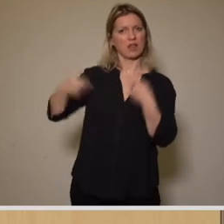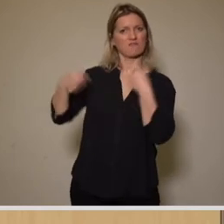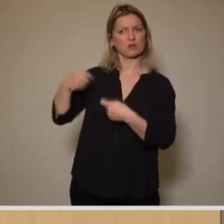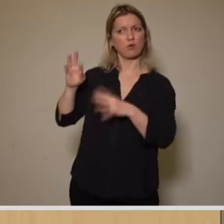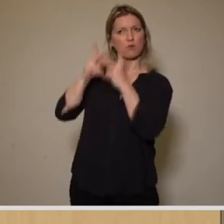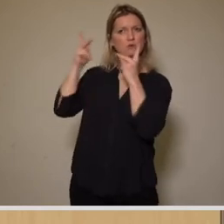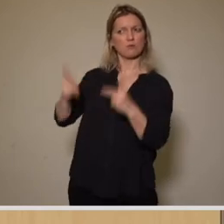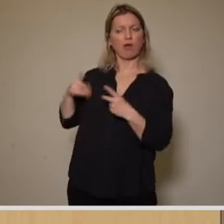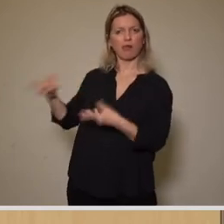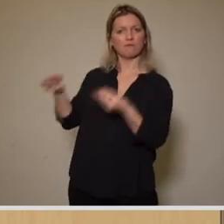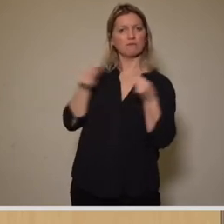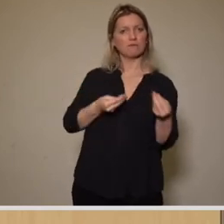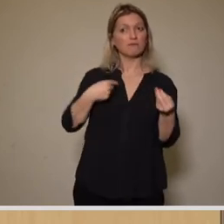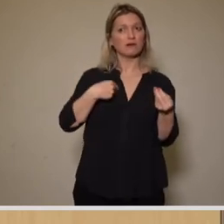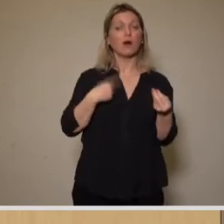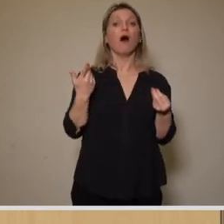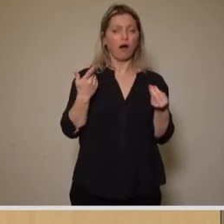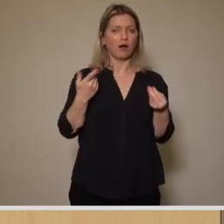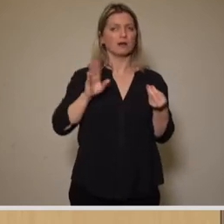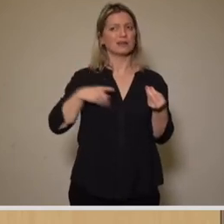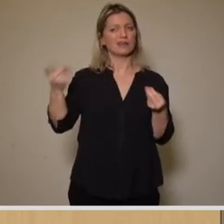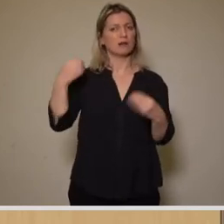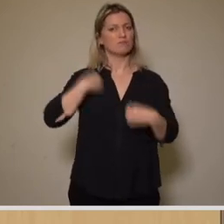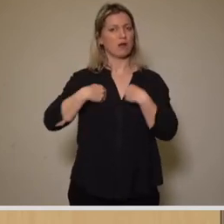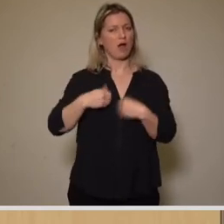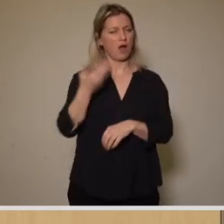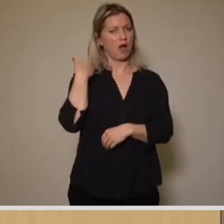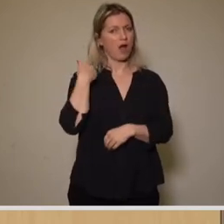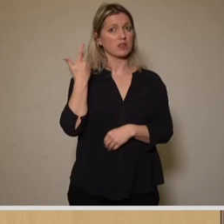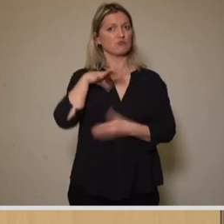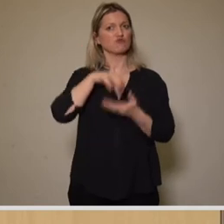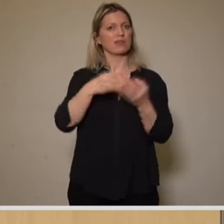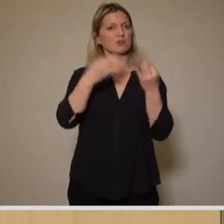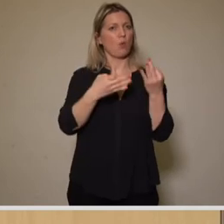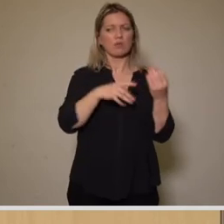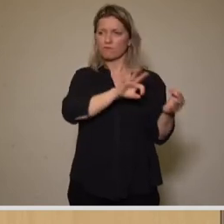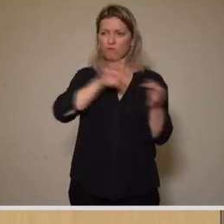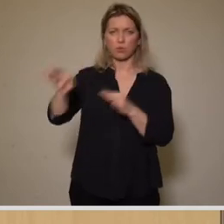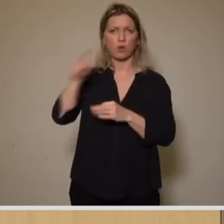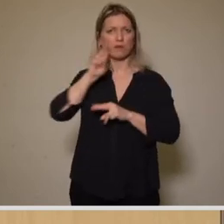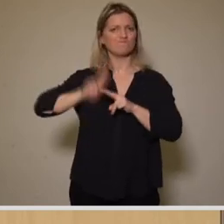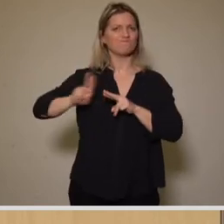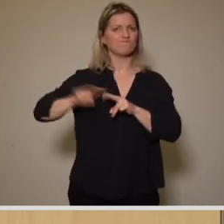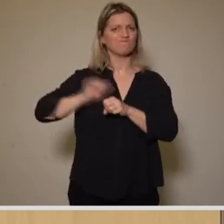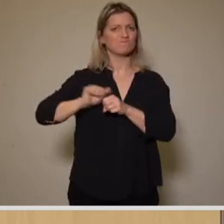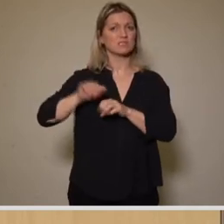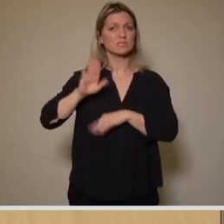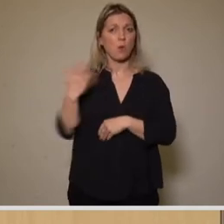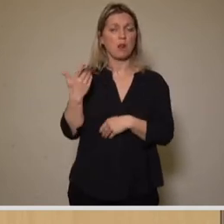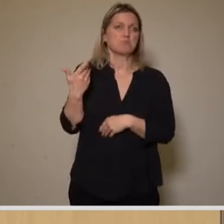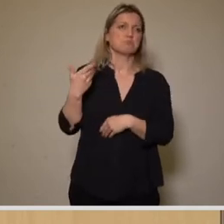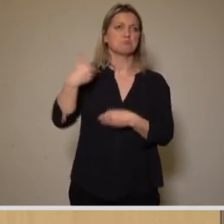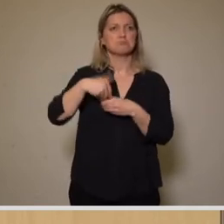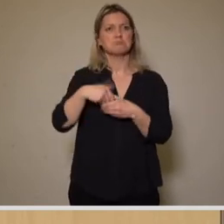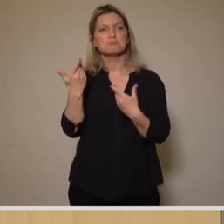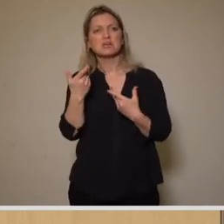kopieren und das Sachsenbad ohne Schwimmbad, zumindest war es bislang so, von der städtischen Tochter sanieren lassen. Nutzungsideen gibt es dabei nur vage und